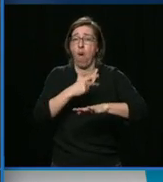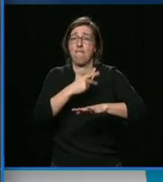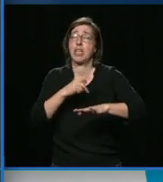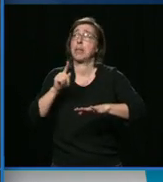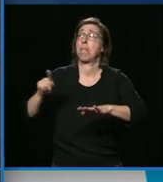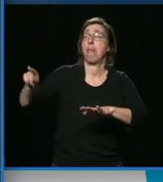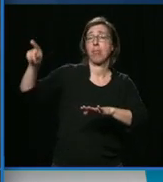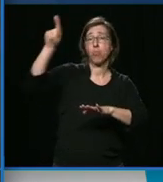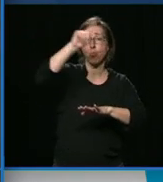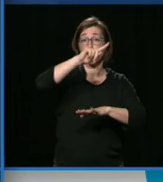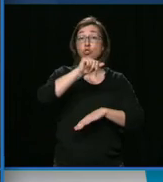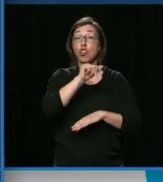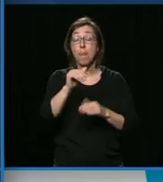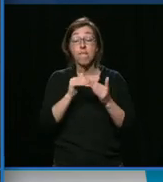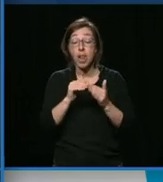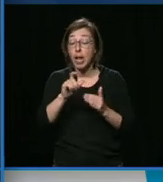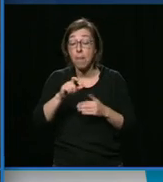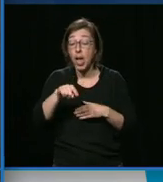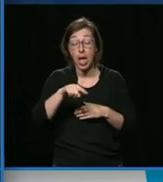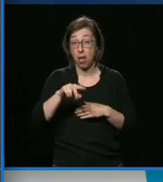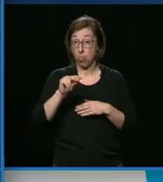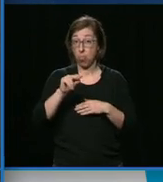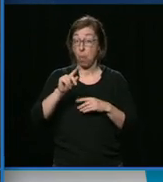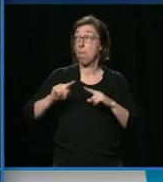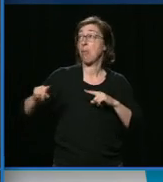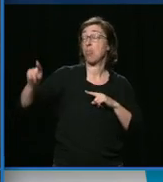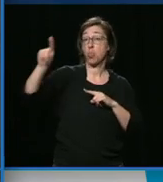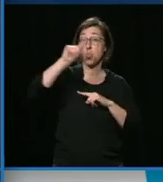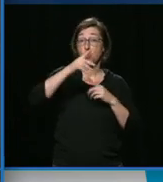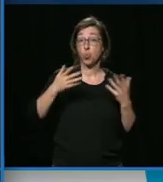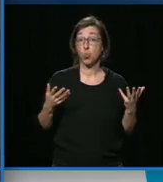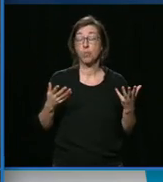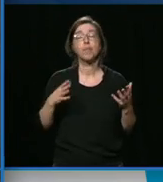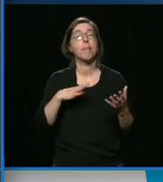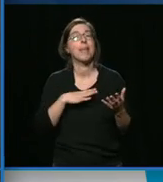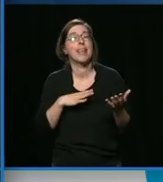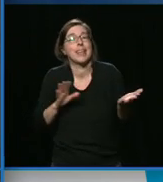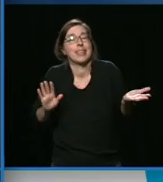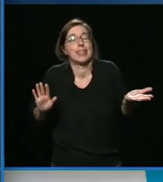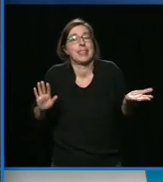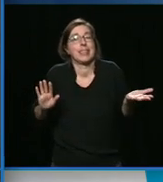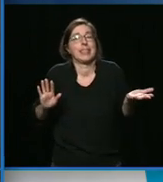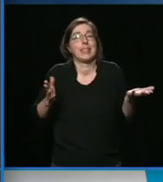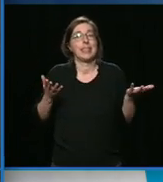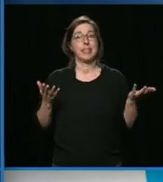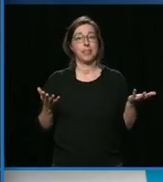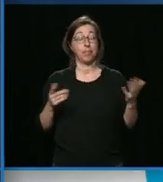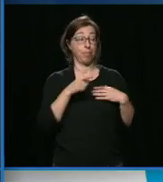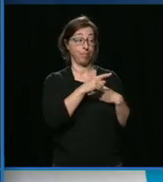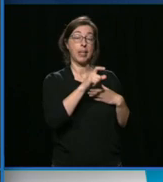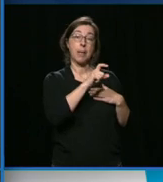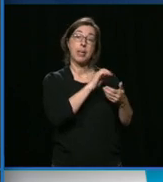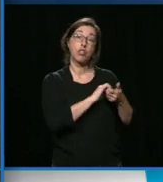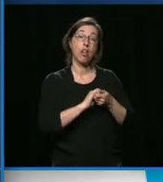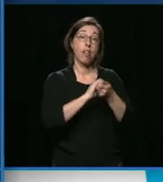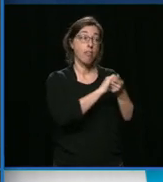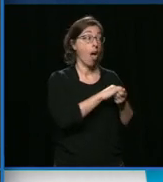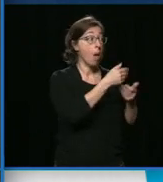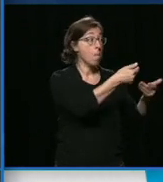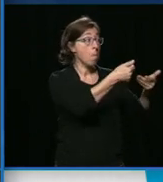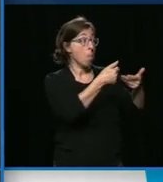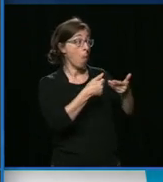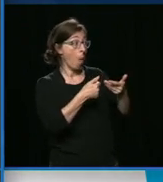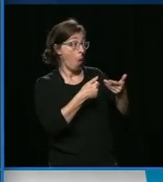au Québec. On ne sait toujours pas ce que propose Québec solidaire. Est-ce qu en veulent 100